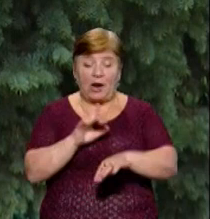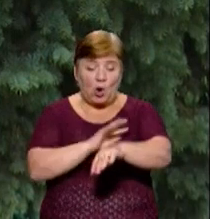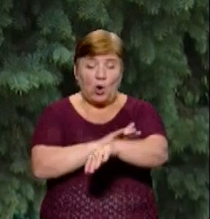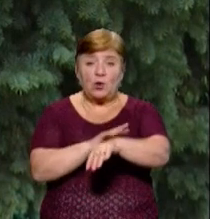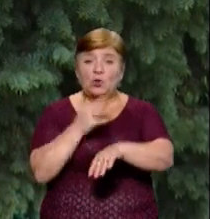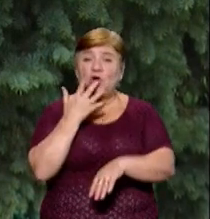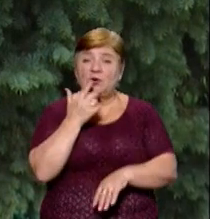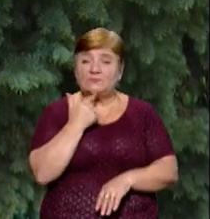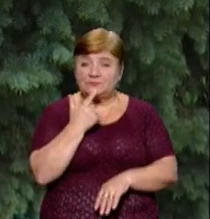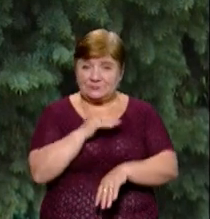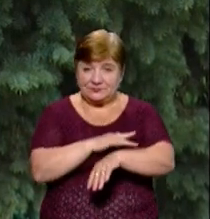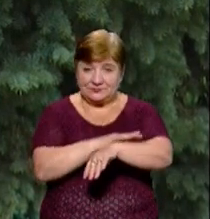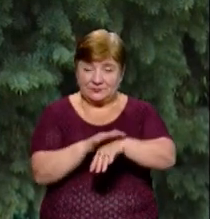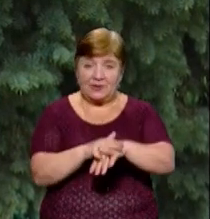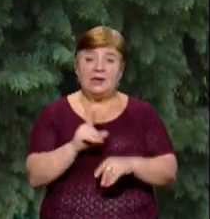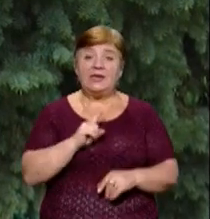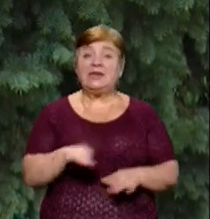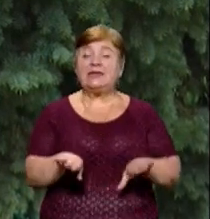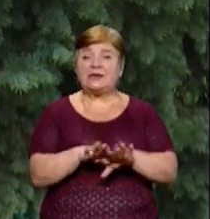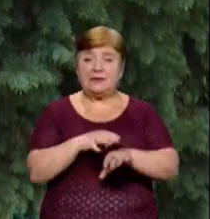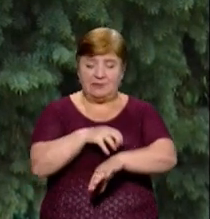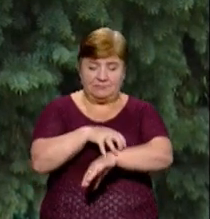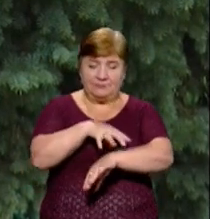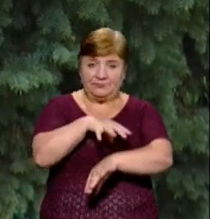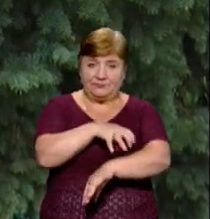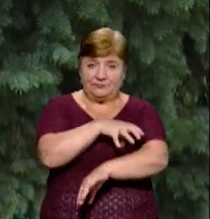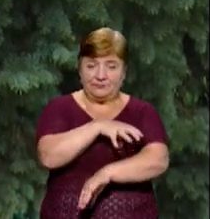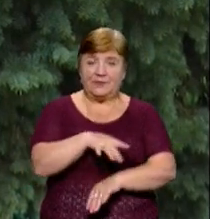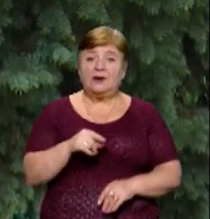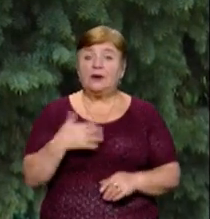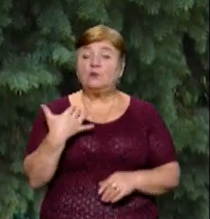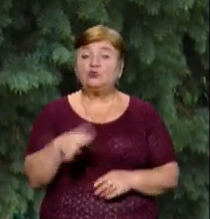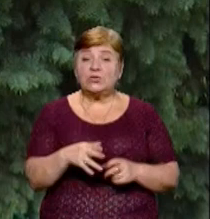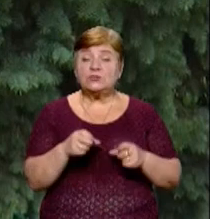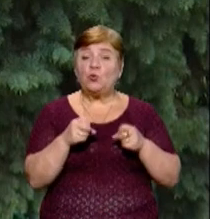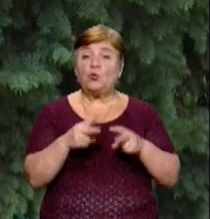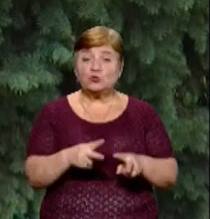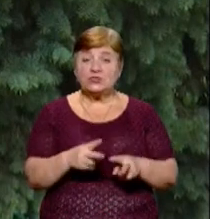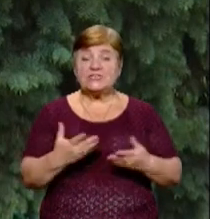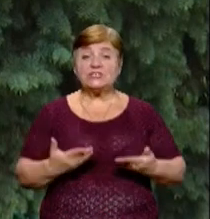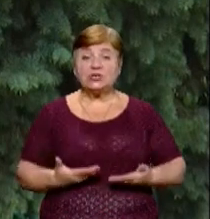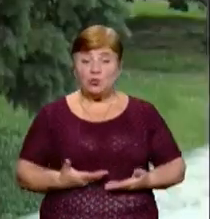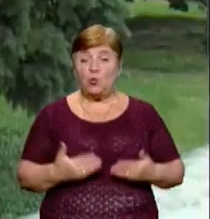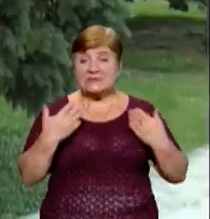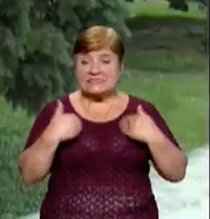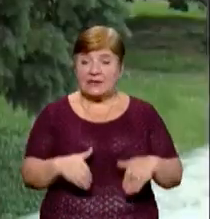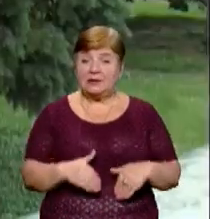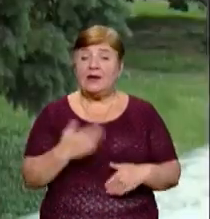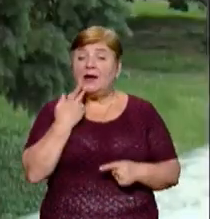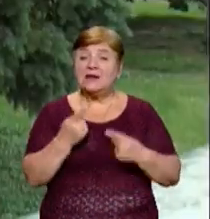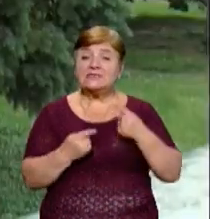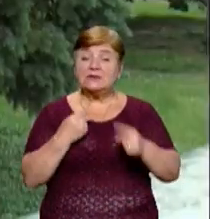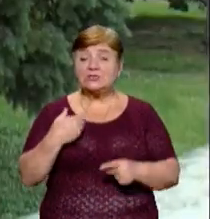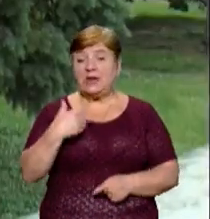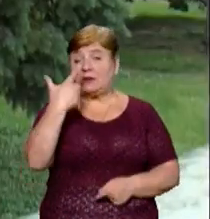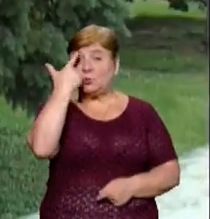'янку, так і ангіоневротичні набряки, а це вже загрожуючи життю стани. Завжди я